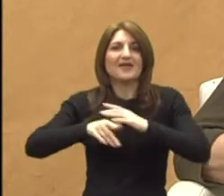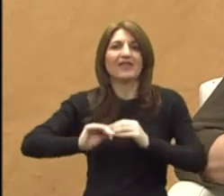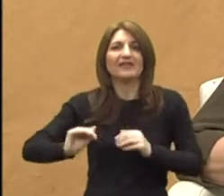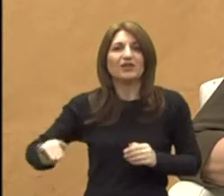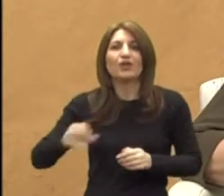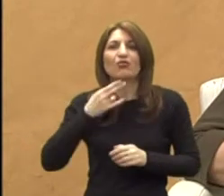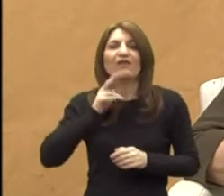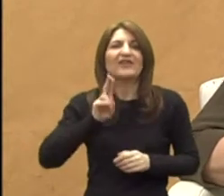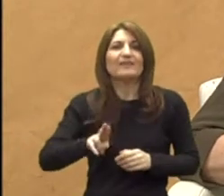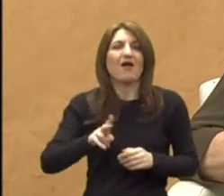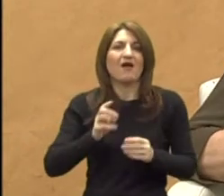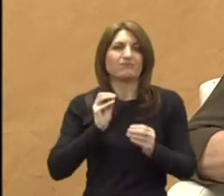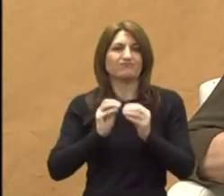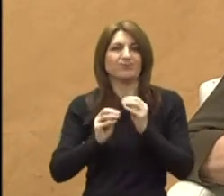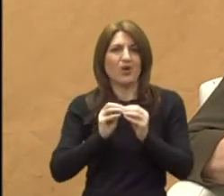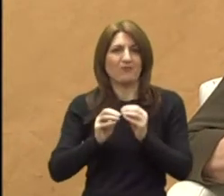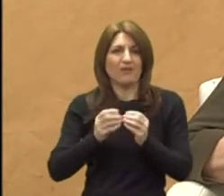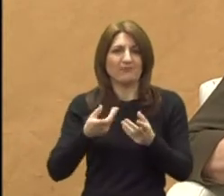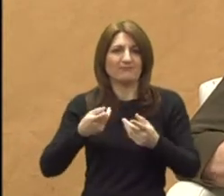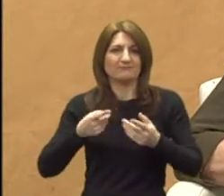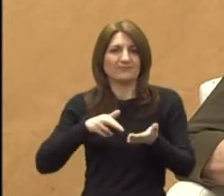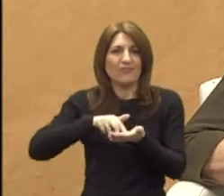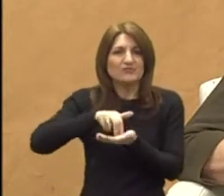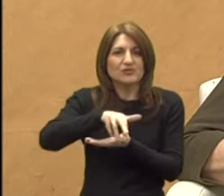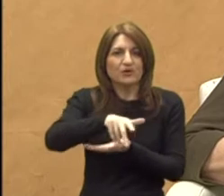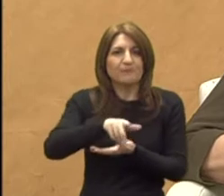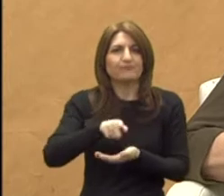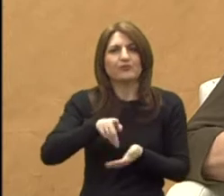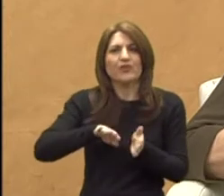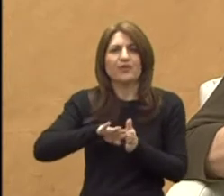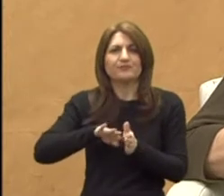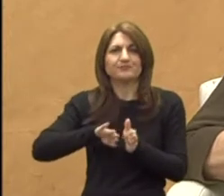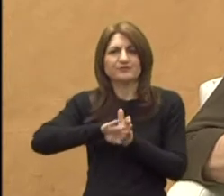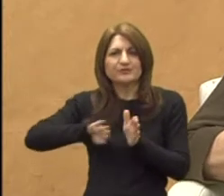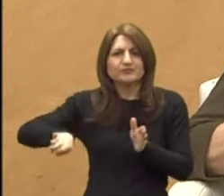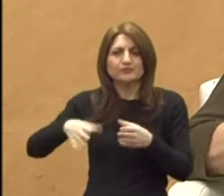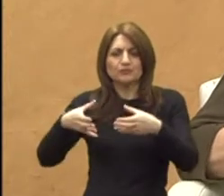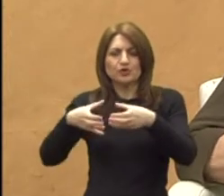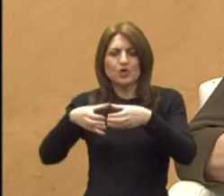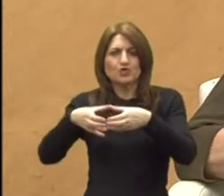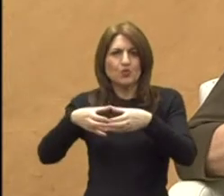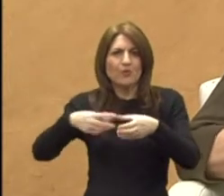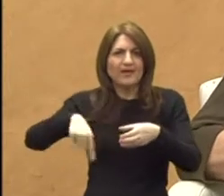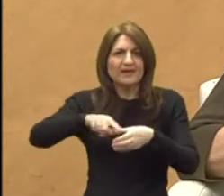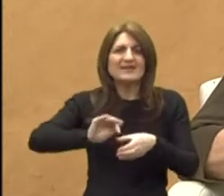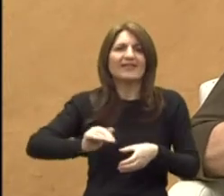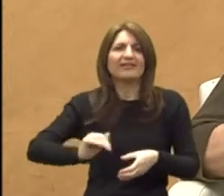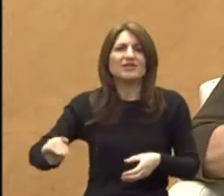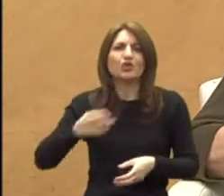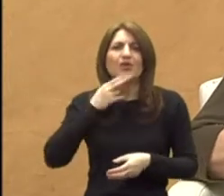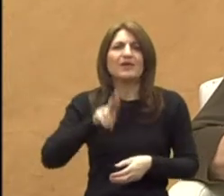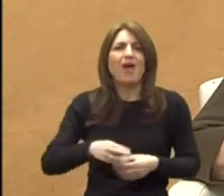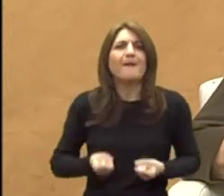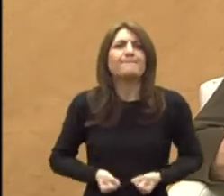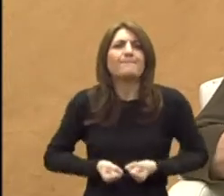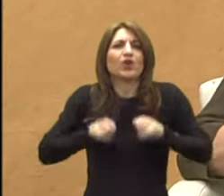motoričkim teškoćama. Krenuli smo kroz posebnu skupinu, dakle, kroz skupinu za djecu sa teškoćama u